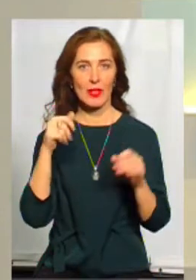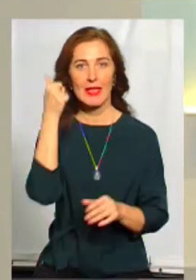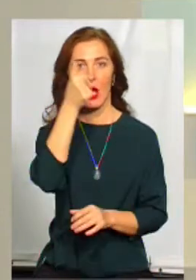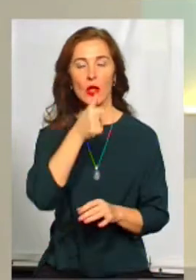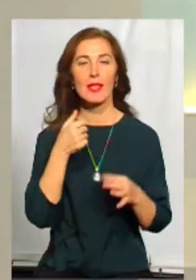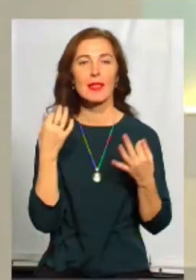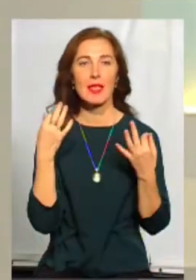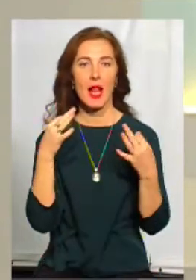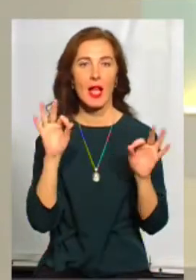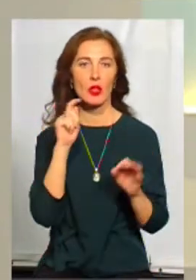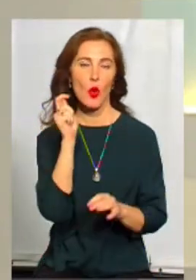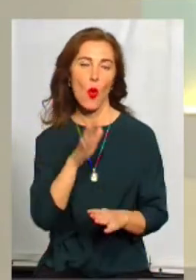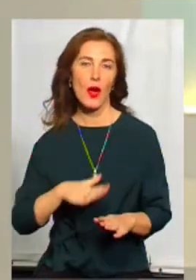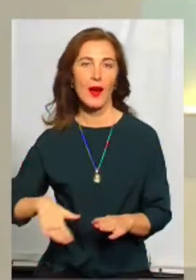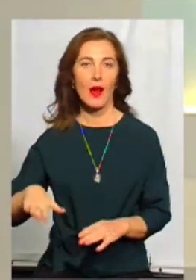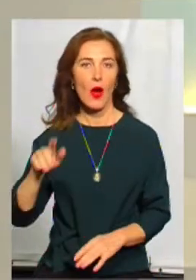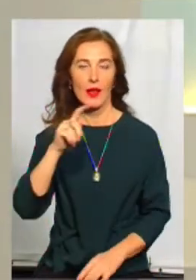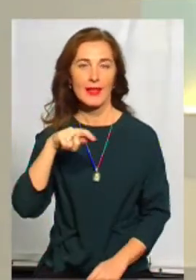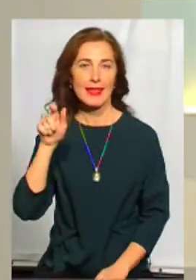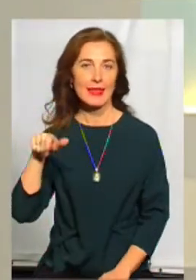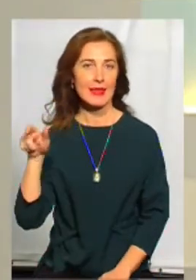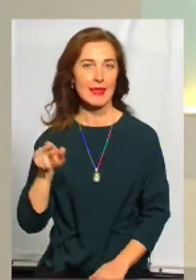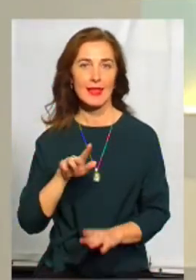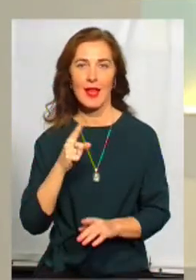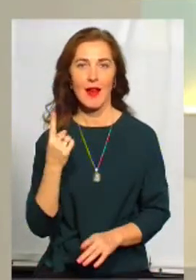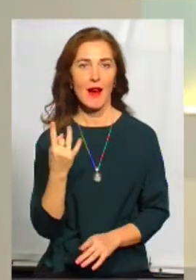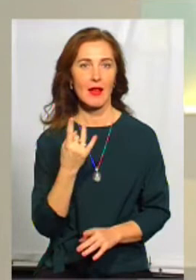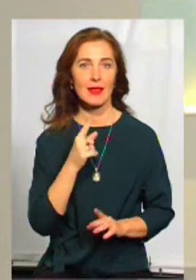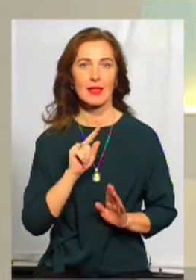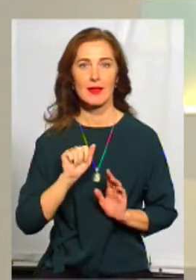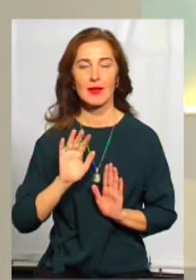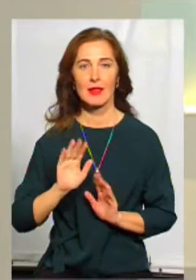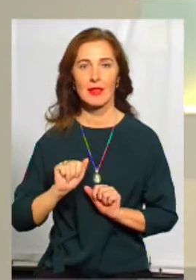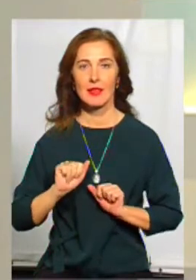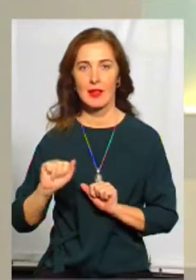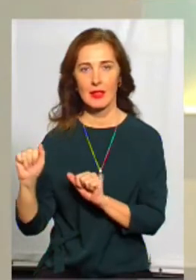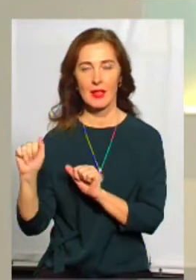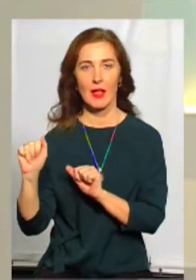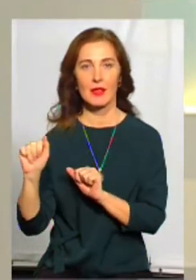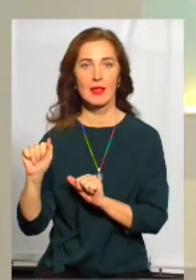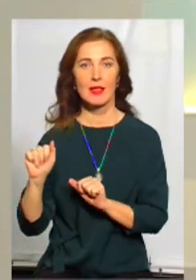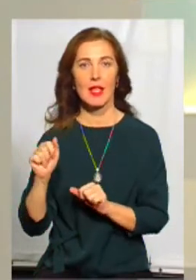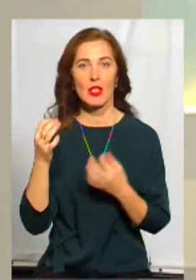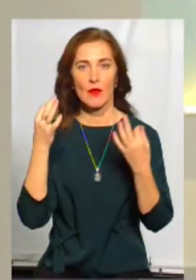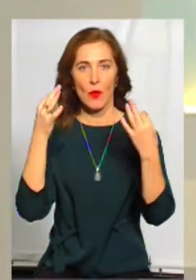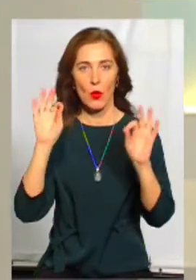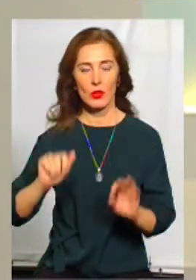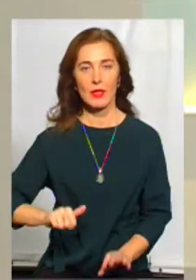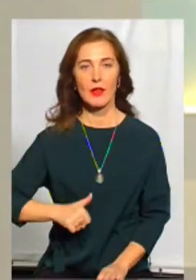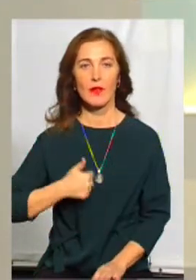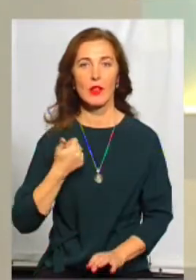незалежності українці не раз ставали на захист свободи і гідності. У що